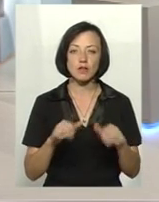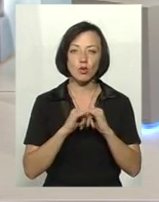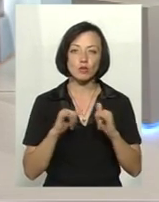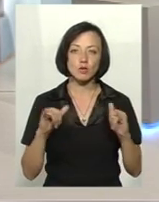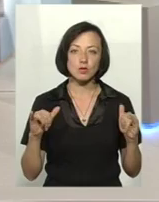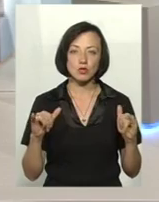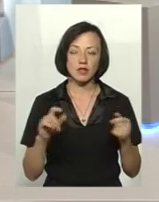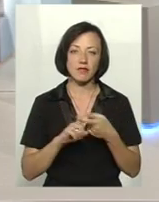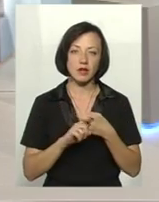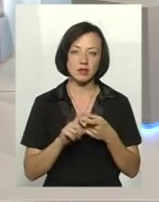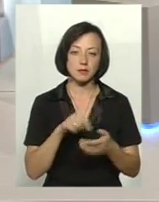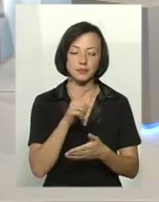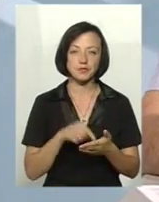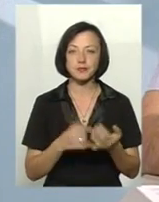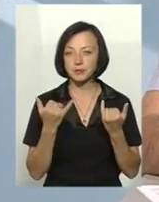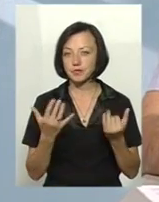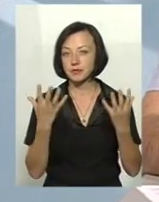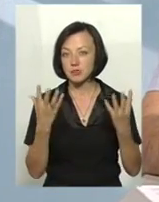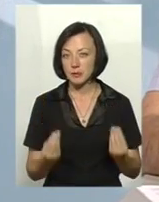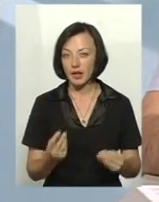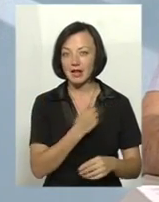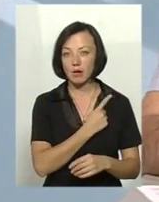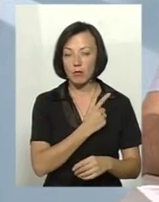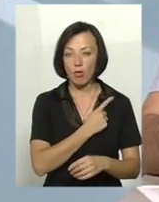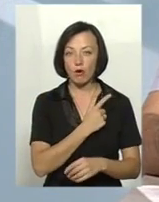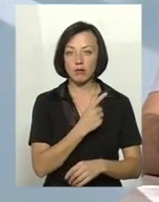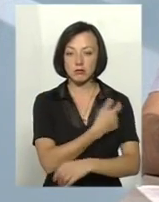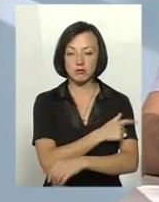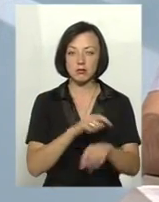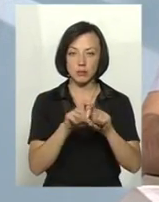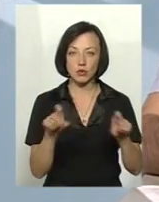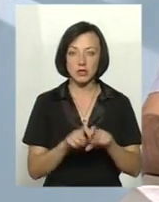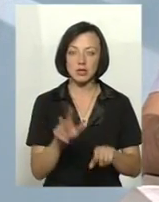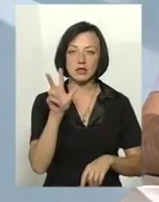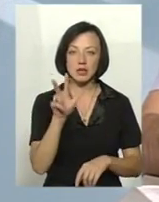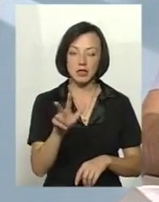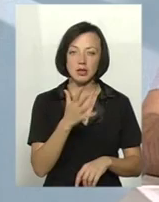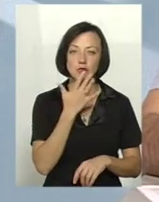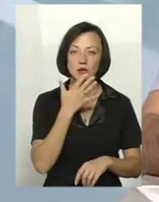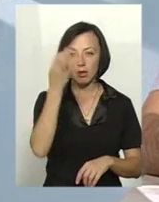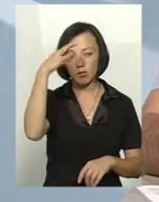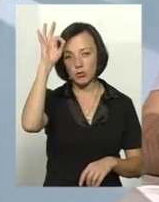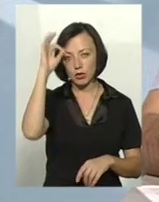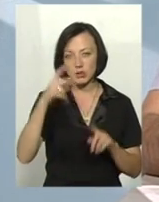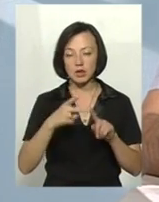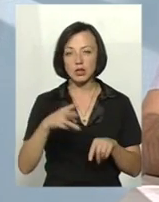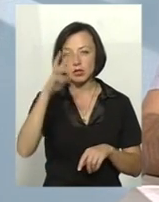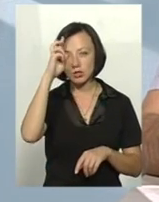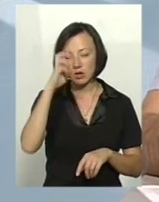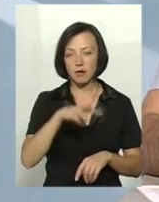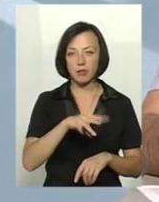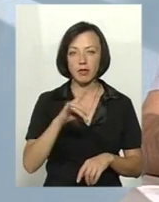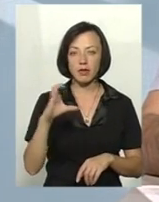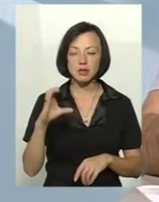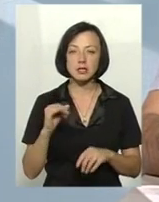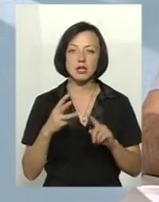розповсюдженню інфекції? На сьогоднішній день на блокпостах чергують три служби. Це національна поліція, державна служба надзвичайних